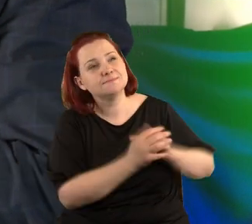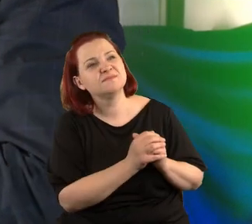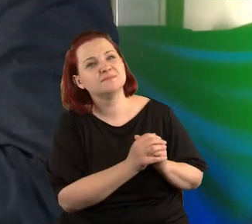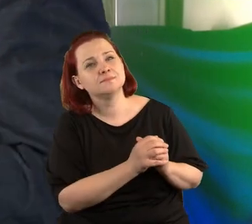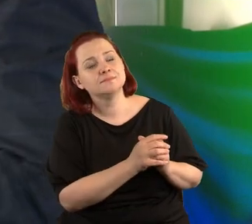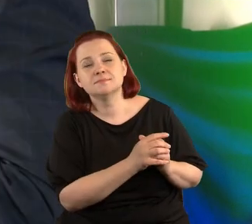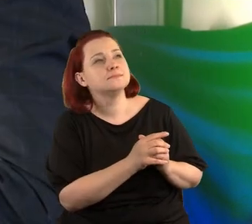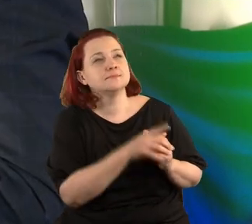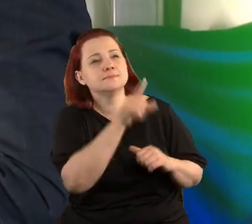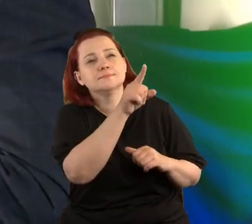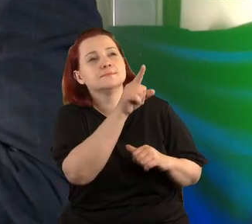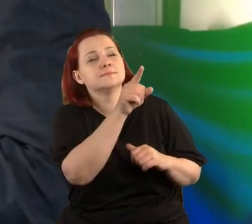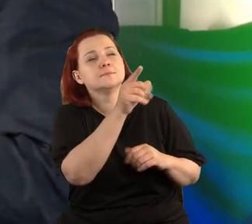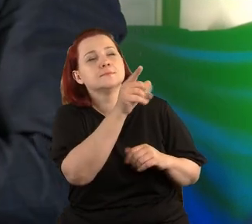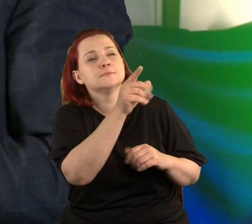śmiertelnie